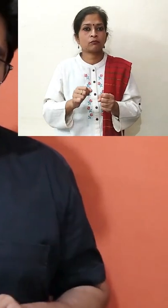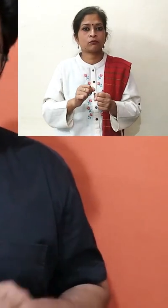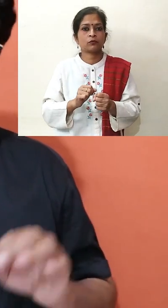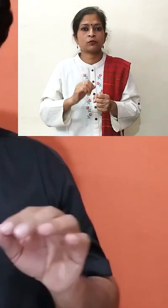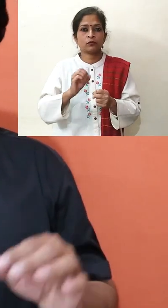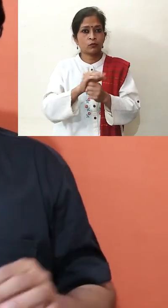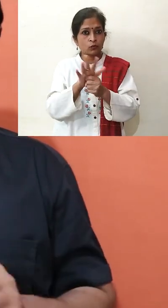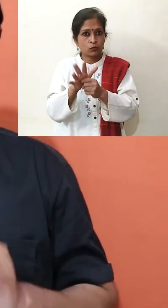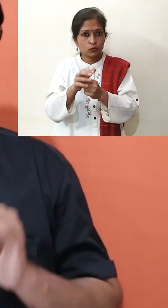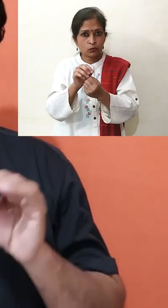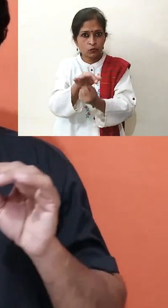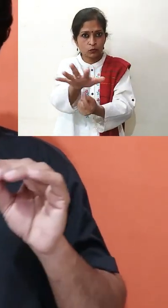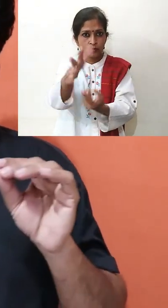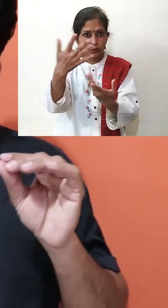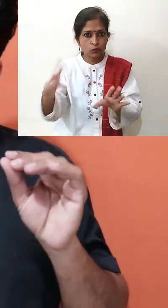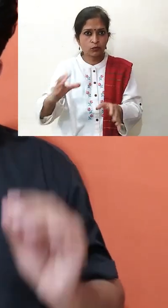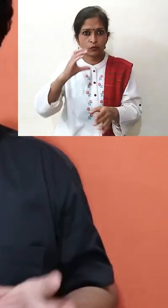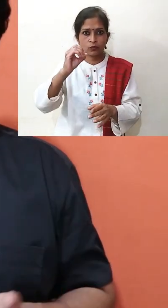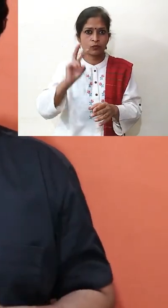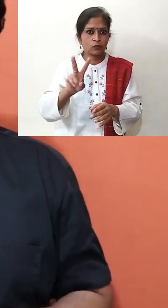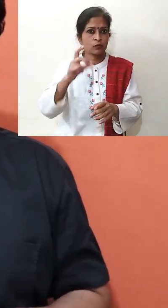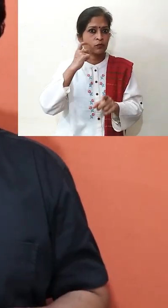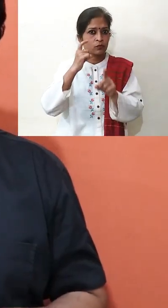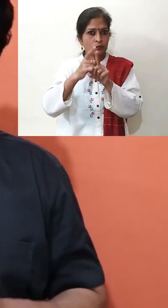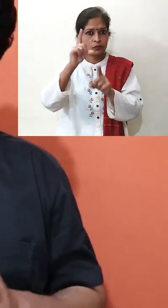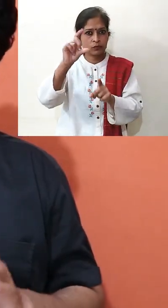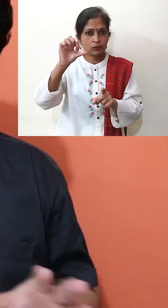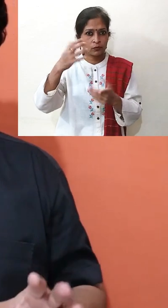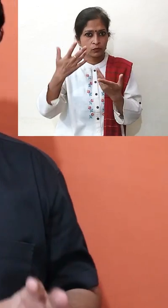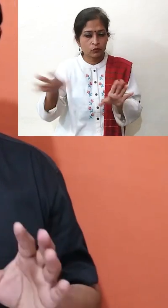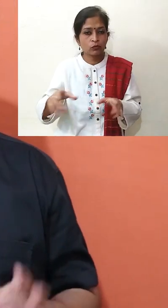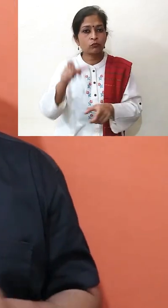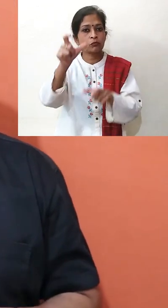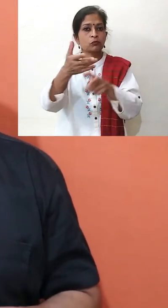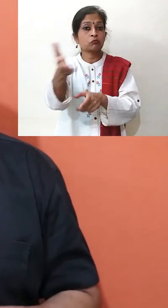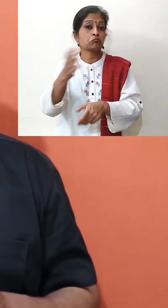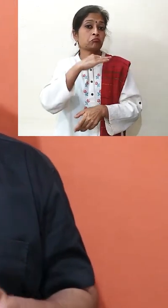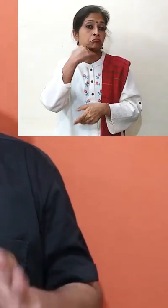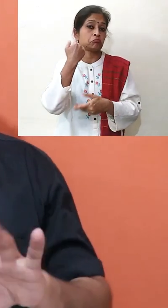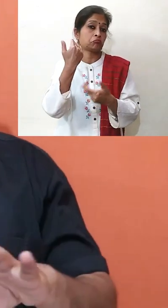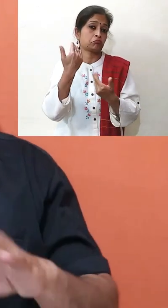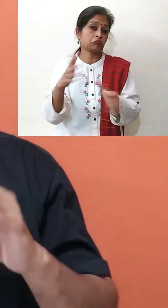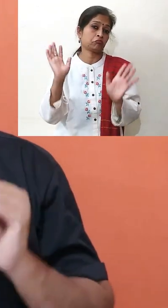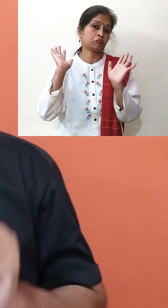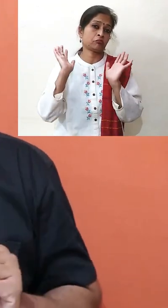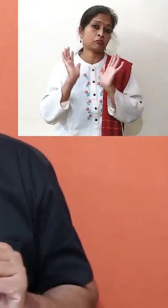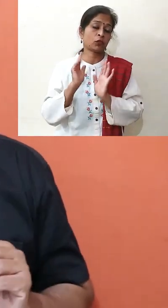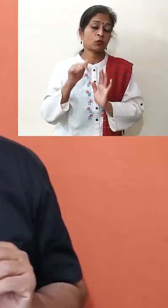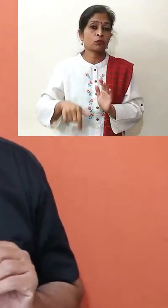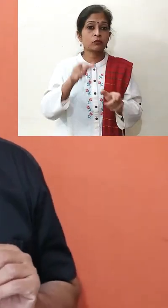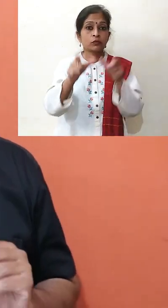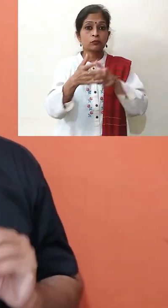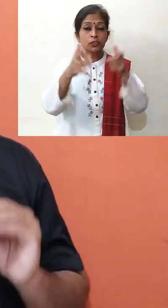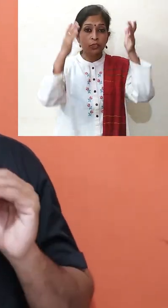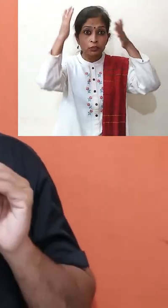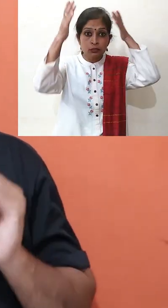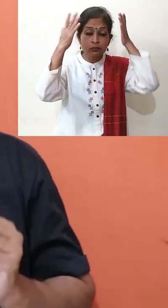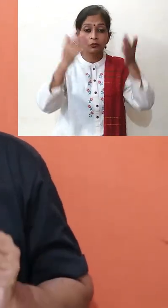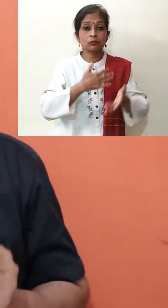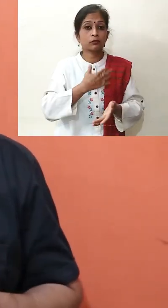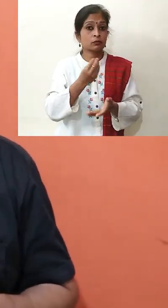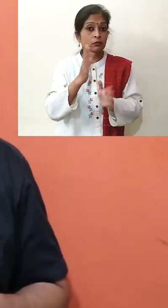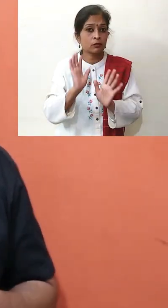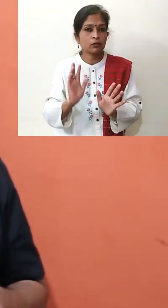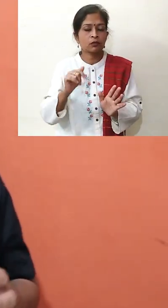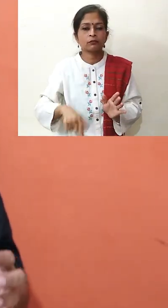जाता है किसी को कोविड नाइंटिन का संकर्मन हो जाता है, तो उसकी मृत्य उता है, और इस वज़े से बहुत पैनिक फैल रहा है, आप